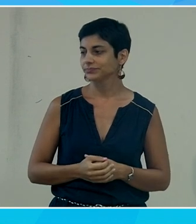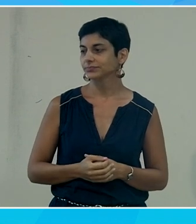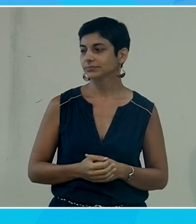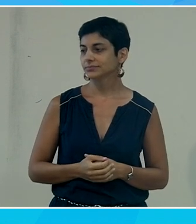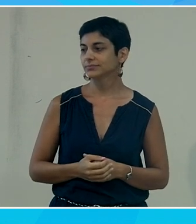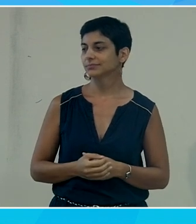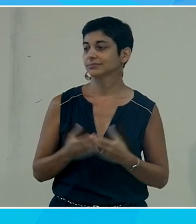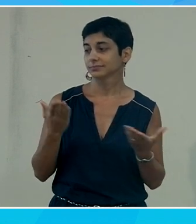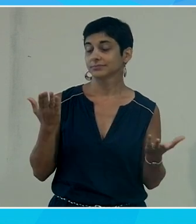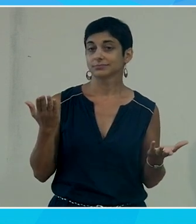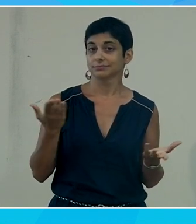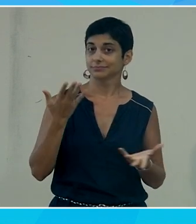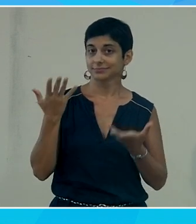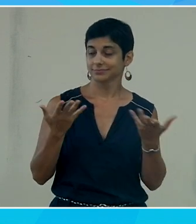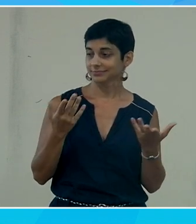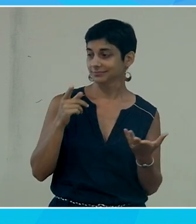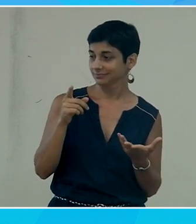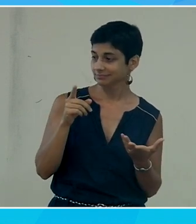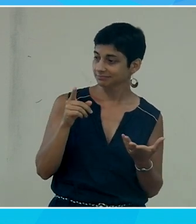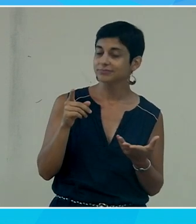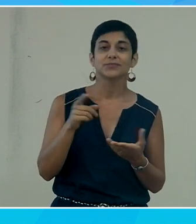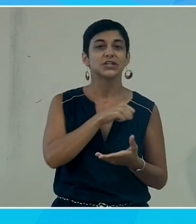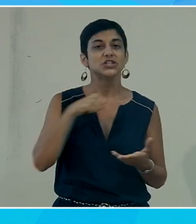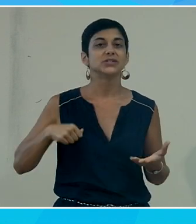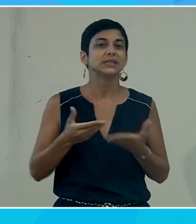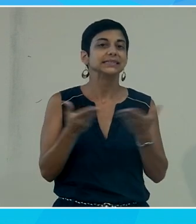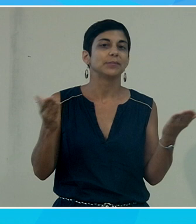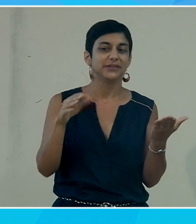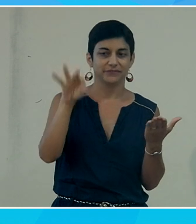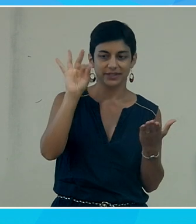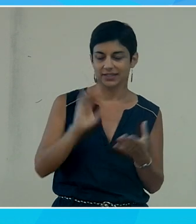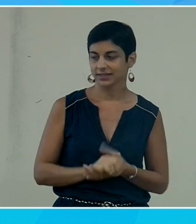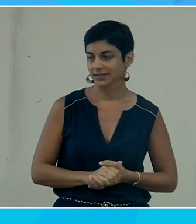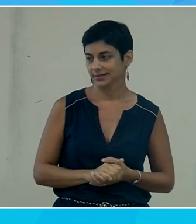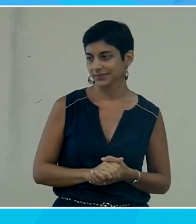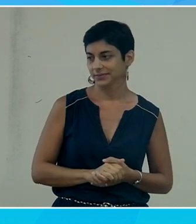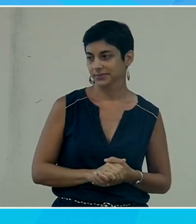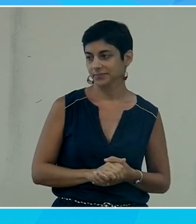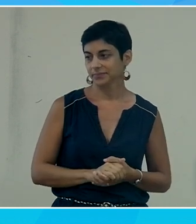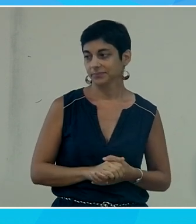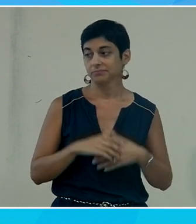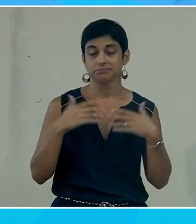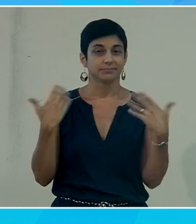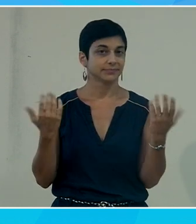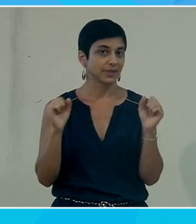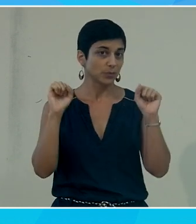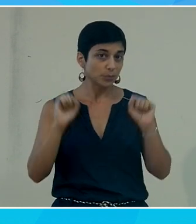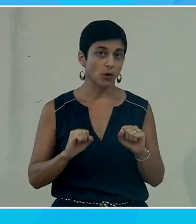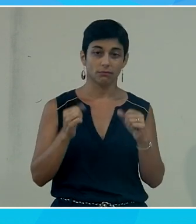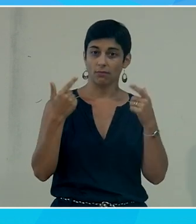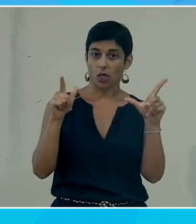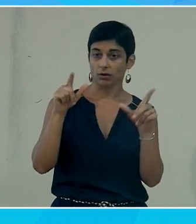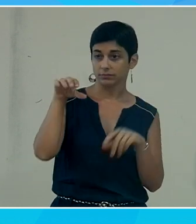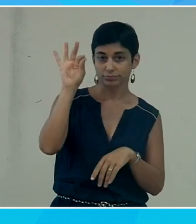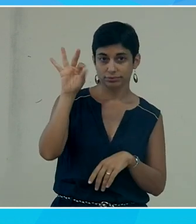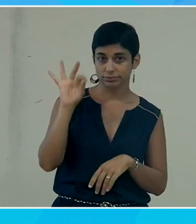donc c'est hop je vais aller sur chinois simplifié par exemple donc je vais pouvoir comme ça passer d'une langue à une